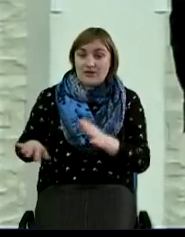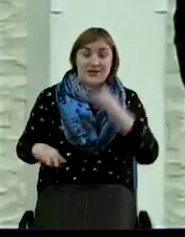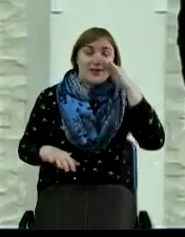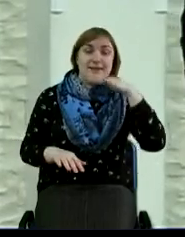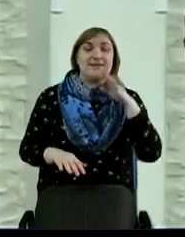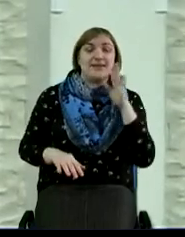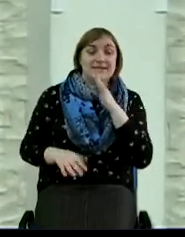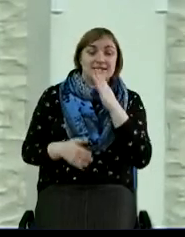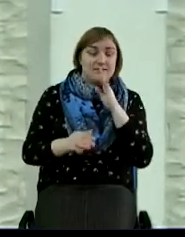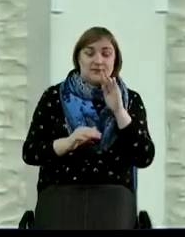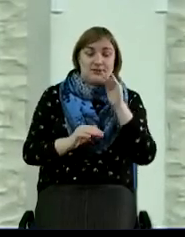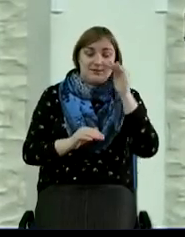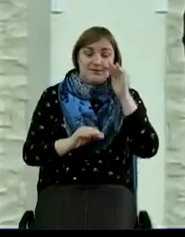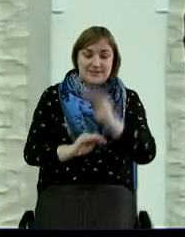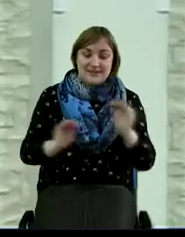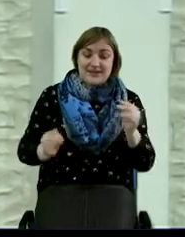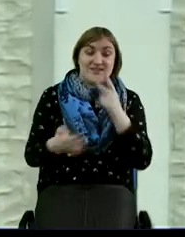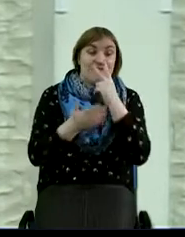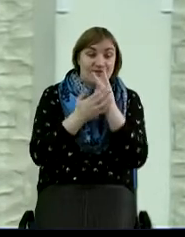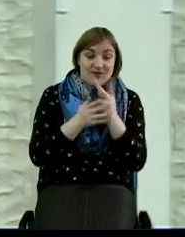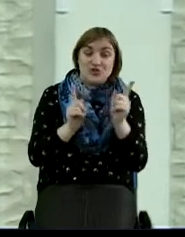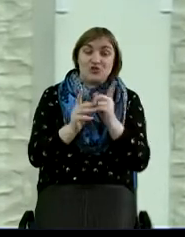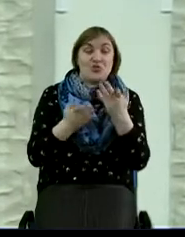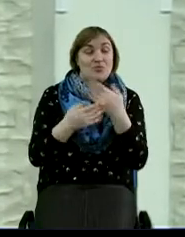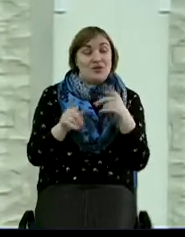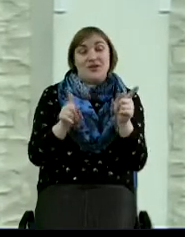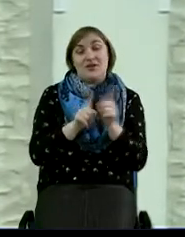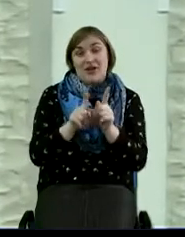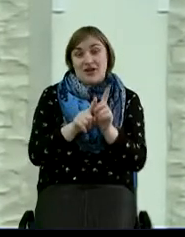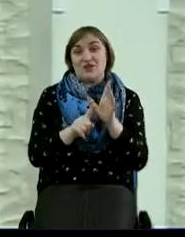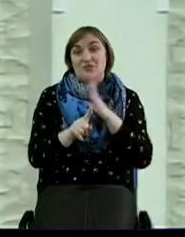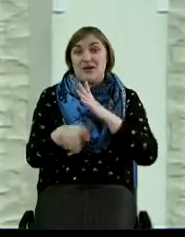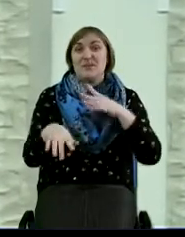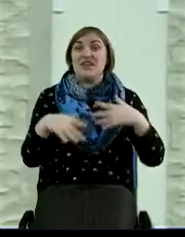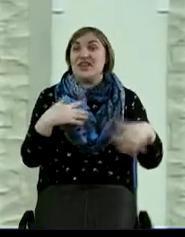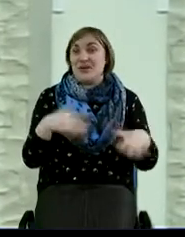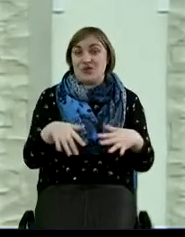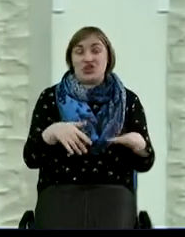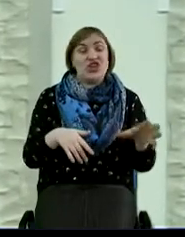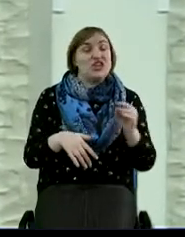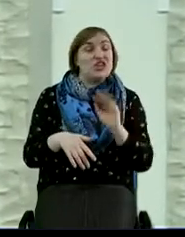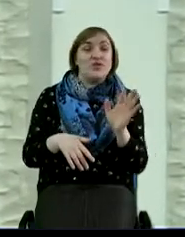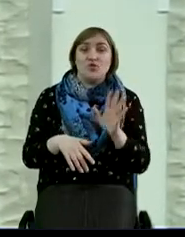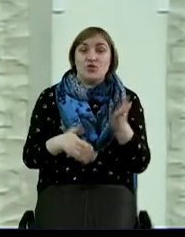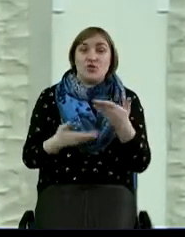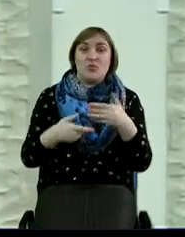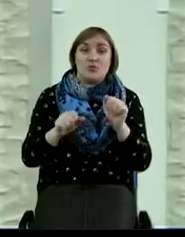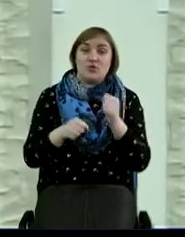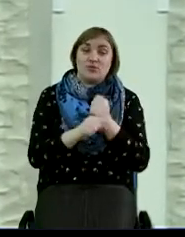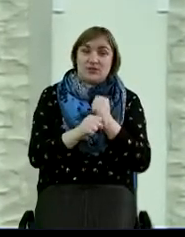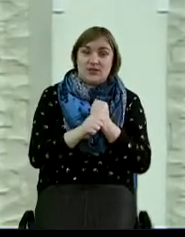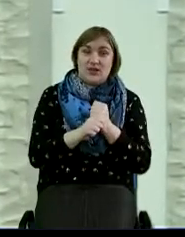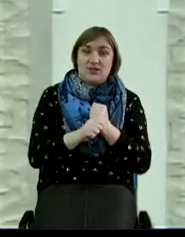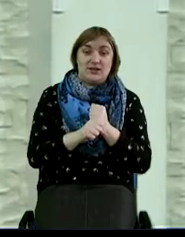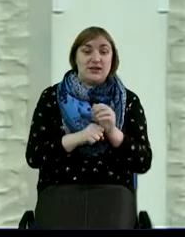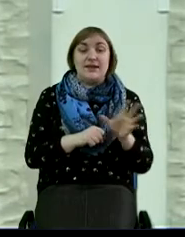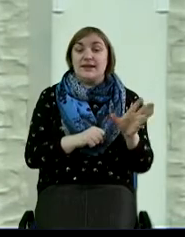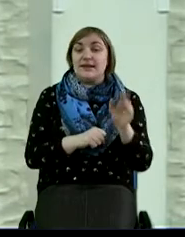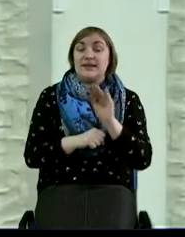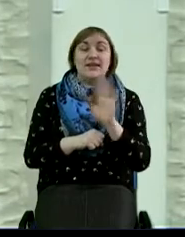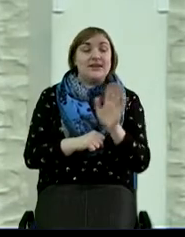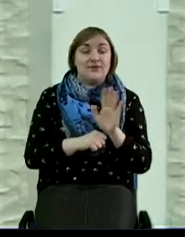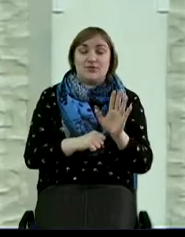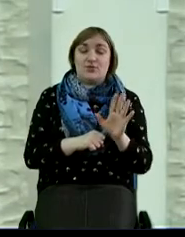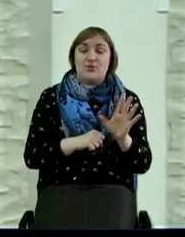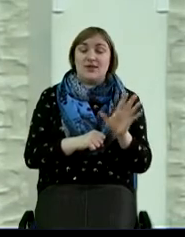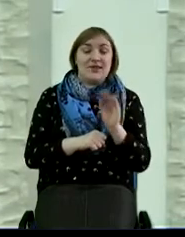что мы также где-то немощны в каких-то вопросах. Не все мы можем сделать, не все мы можем им во всех вопросах